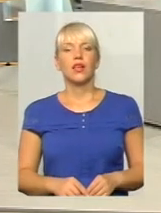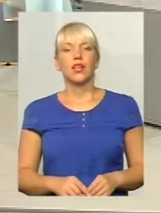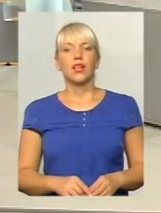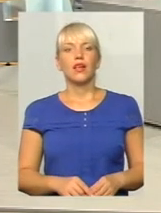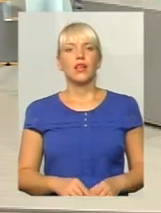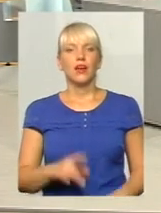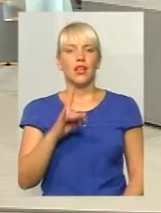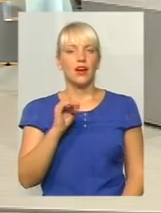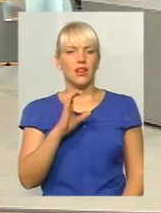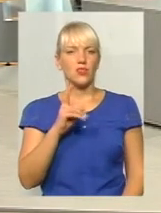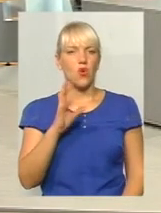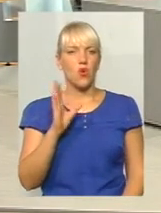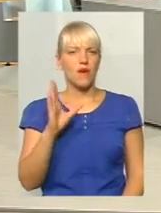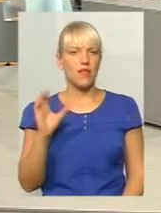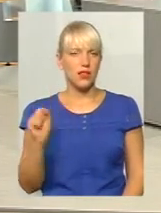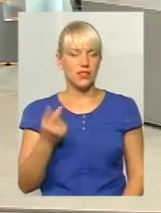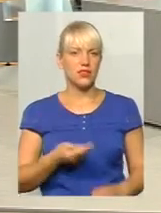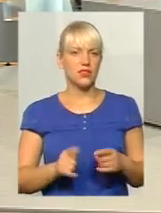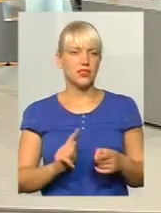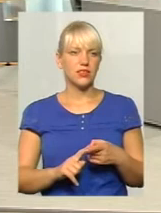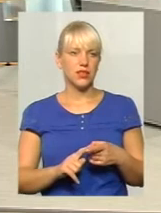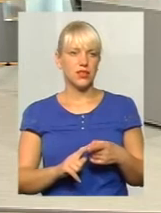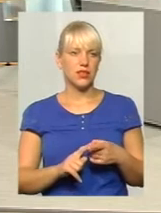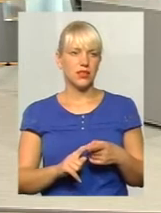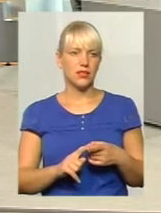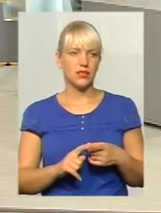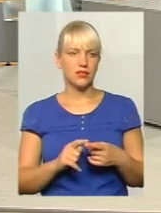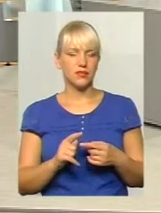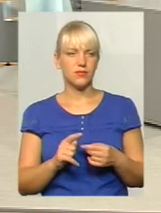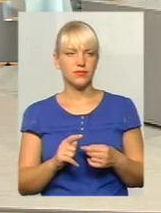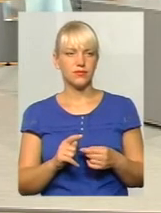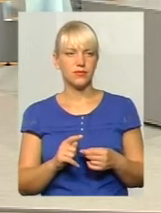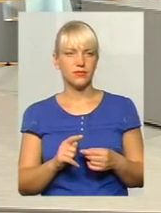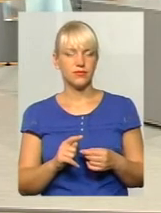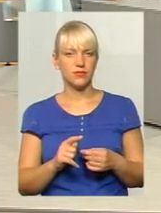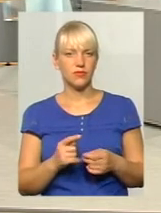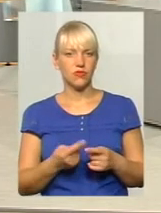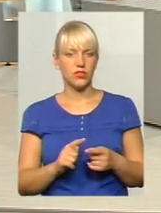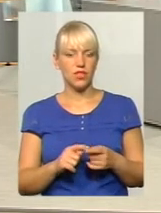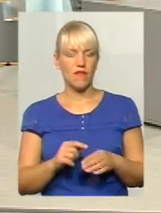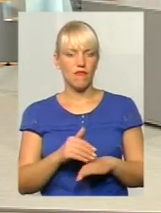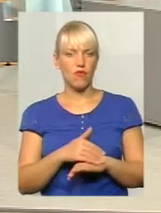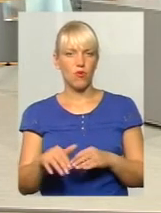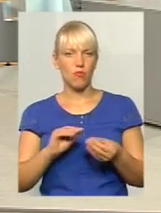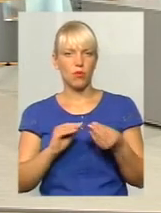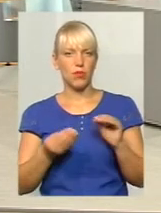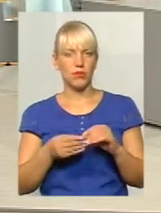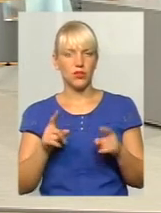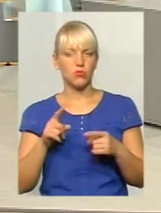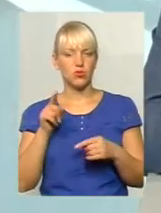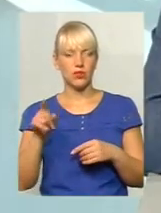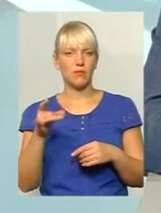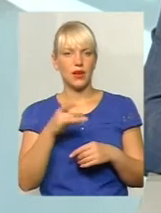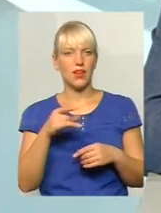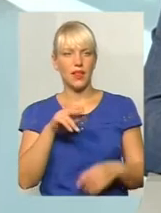Радкова у нас є на сьогоднішній день ранкова вона прийменована. Є вона трошки проблематична, тому що в районі Дамби